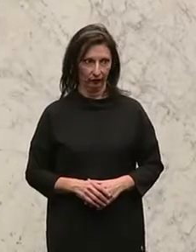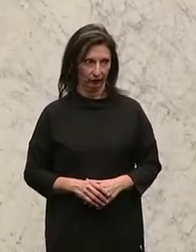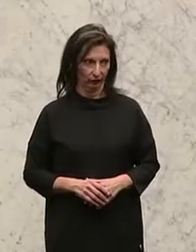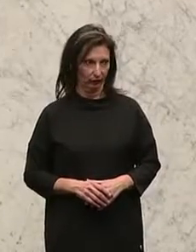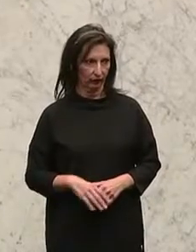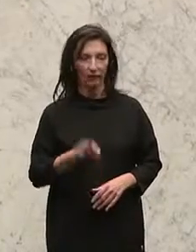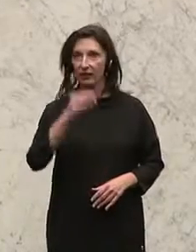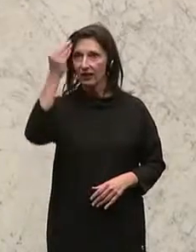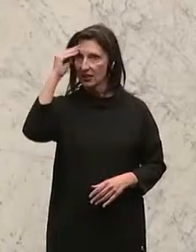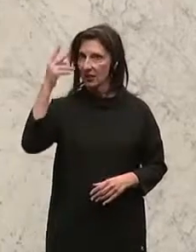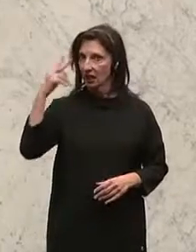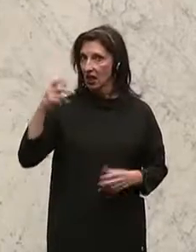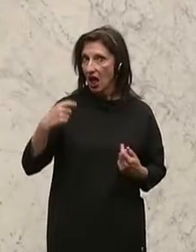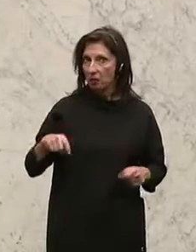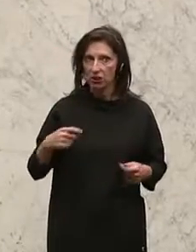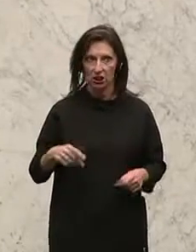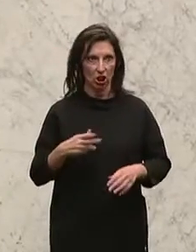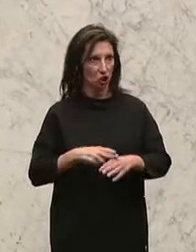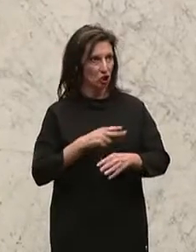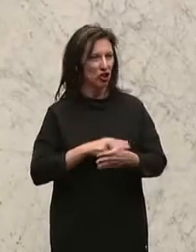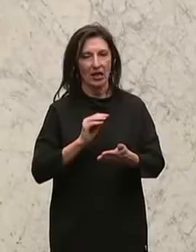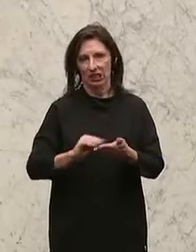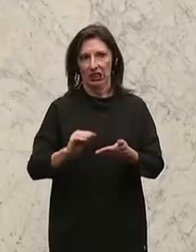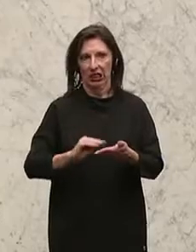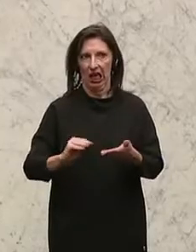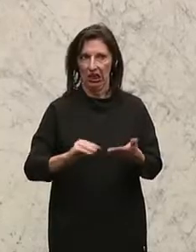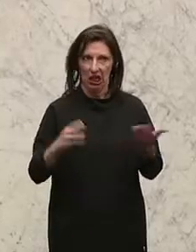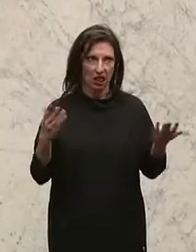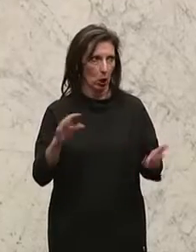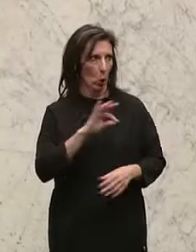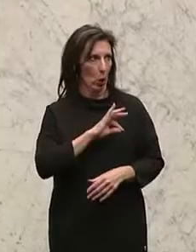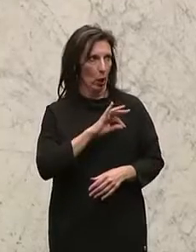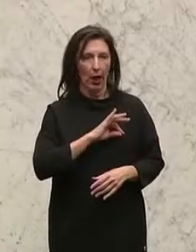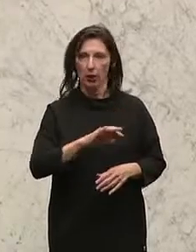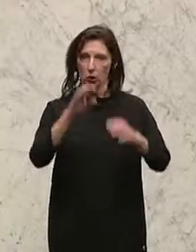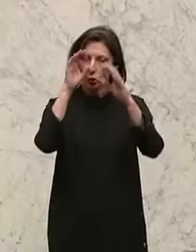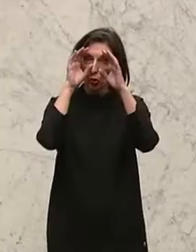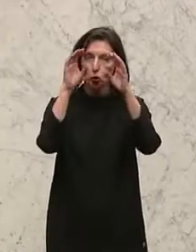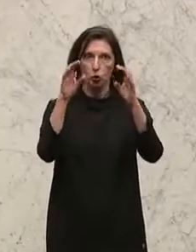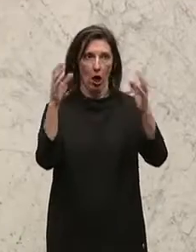Sehr geehrter Herr Präsident, Staatssekretär, werte Kolleginnen und Kollegen, die Zuhörer und Zuseher,